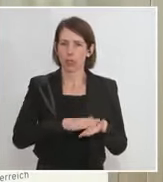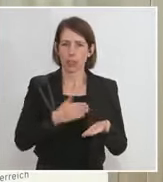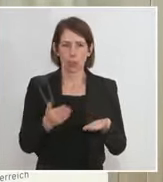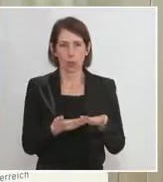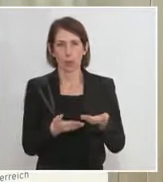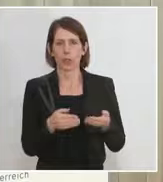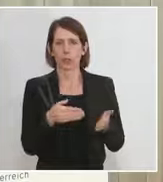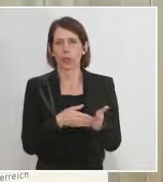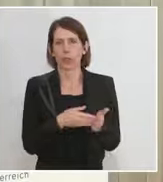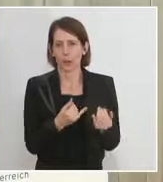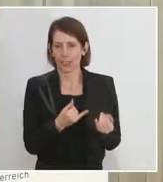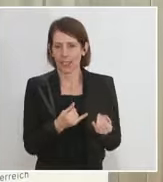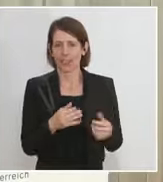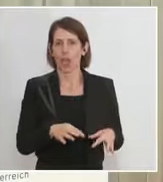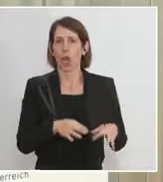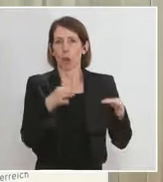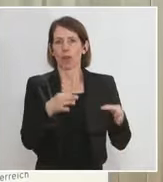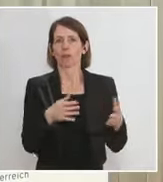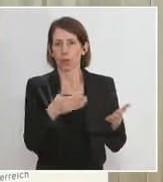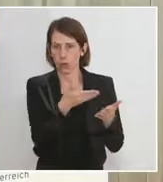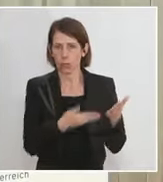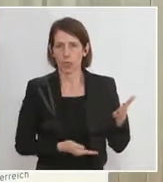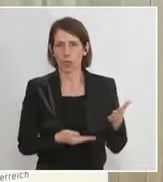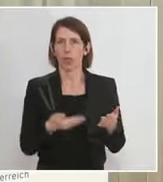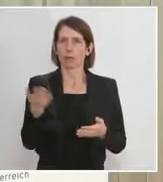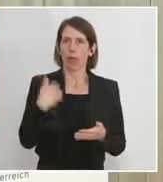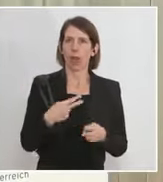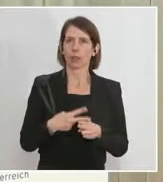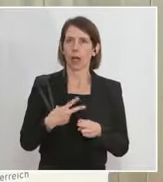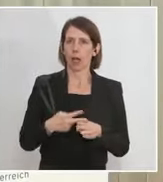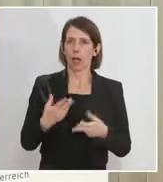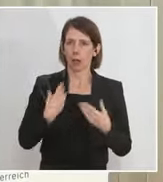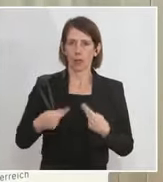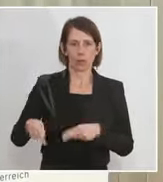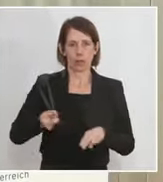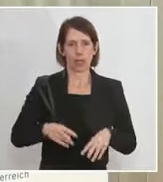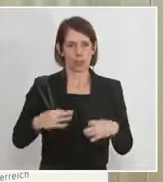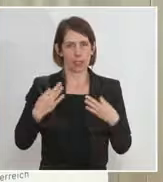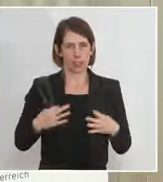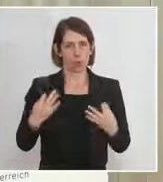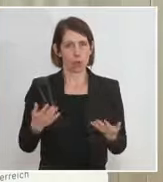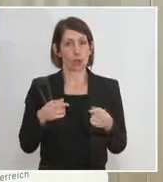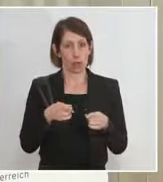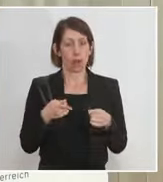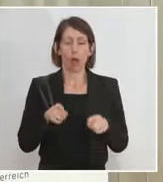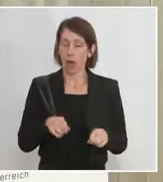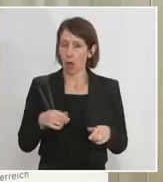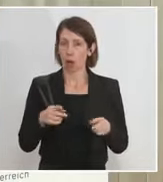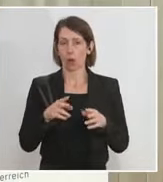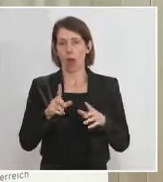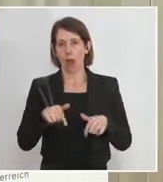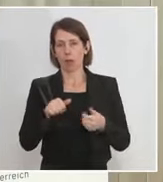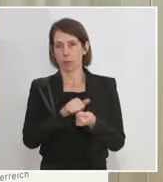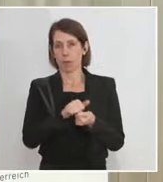noch Befunde, dass sie krank gewesen sind, dass sie genesen sind mittlerweile auch im Regelfall als